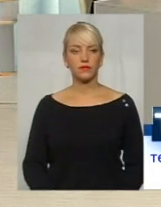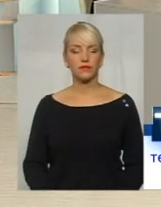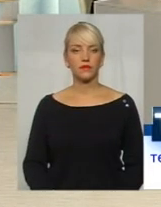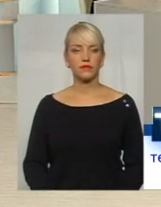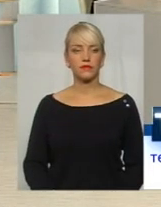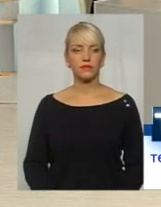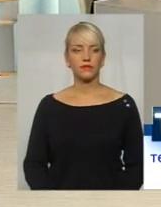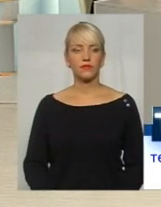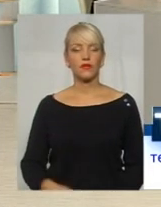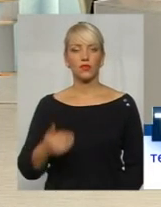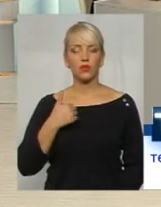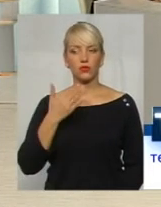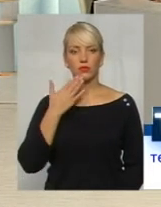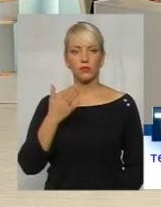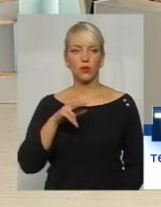Слухаємо.